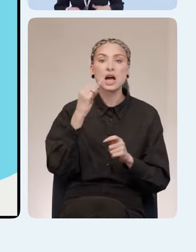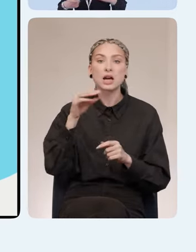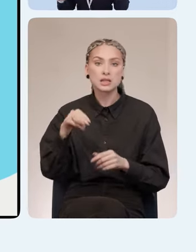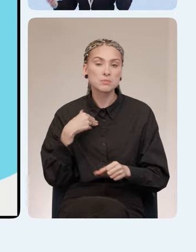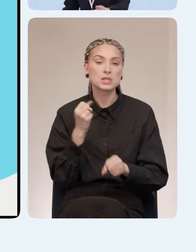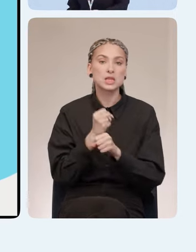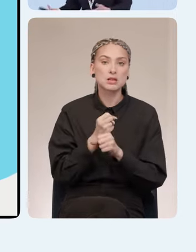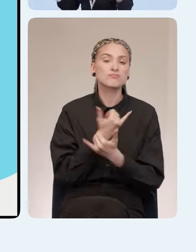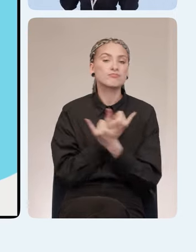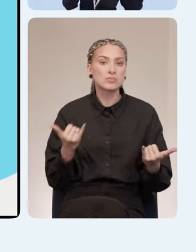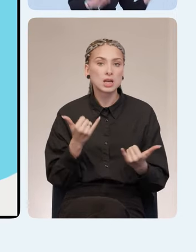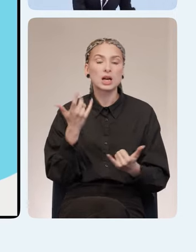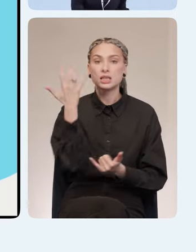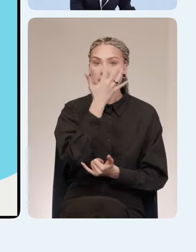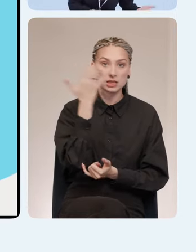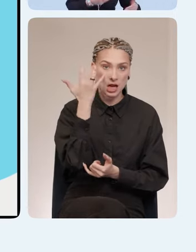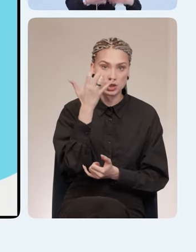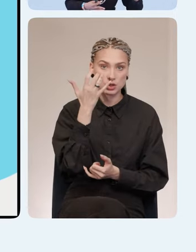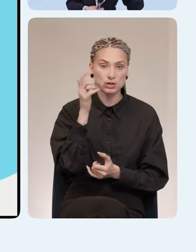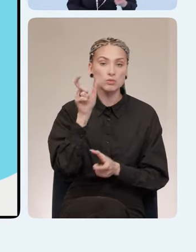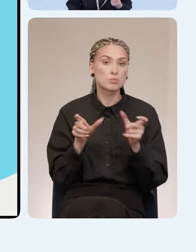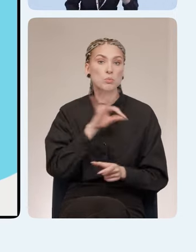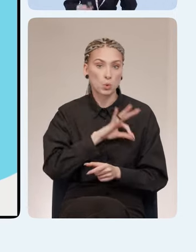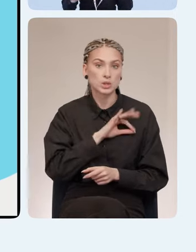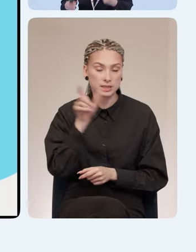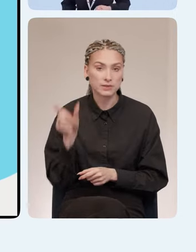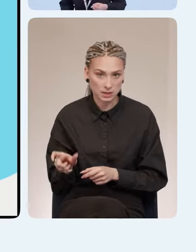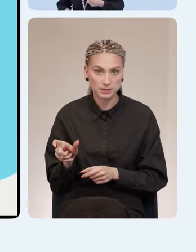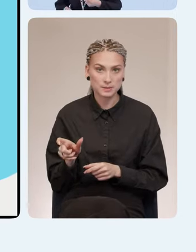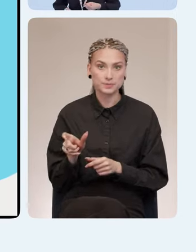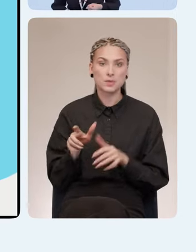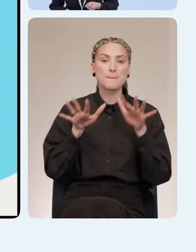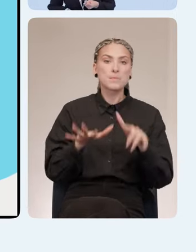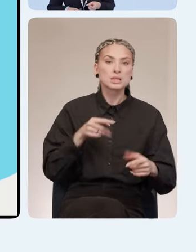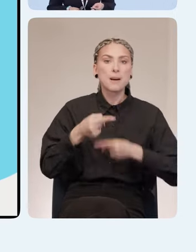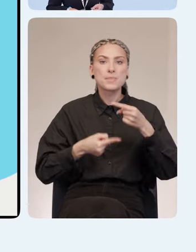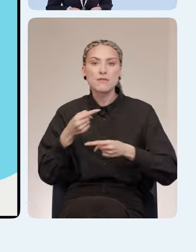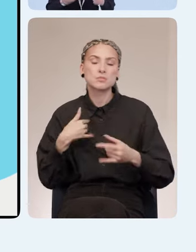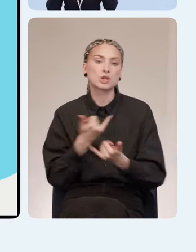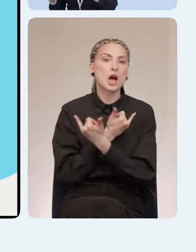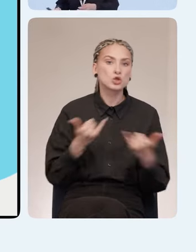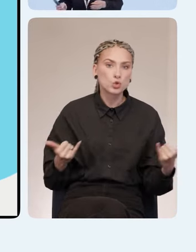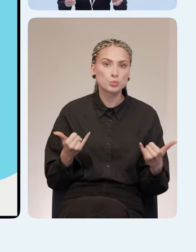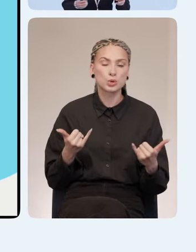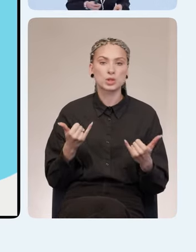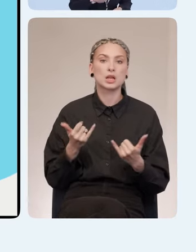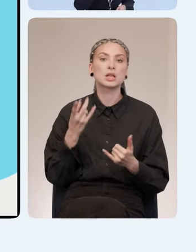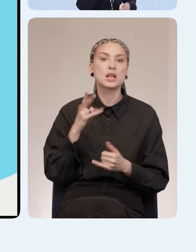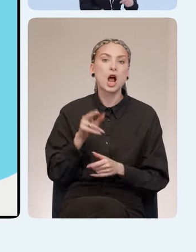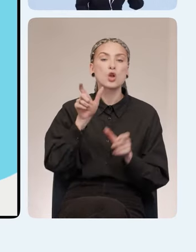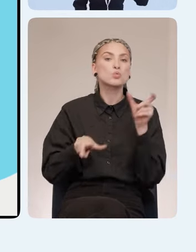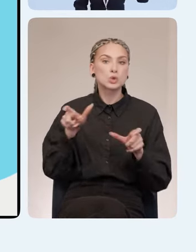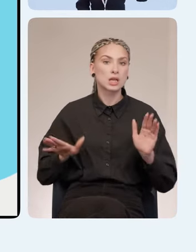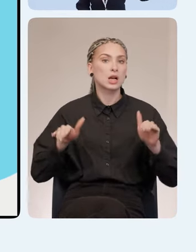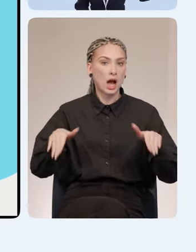наших незрячих пользователей. Места проведения сделали доступными для гостей на инвалидных